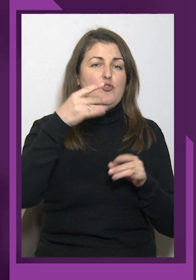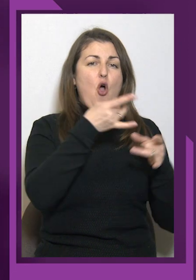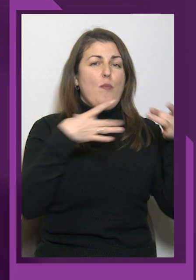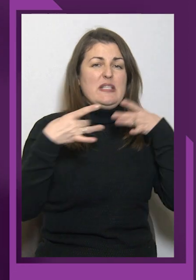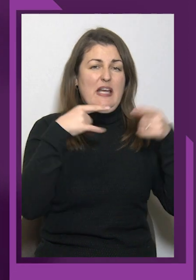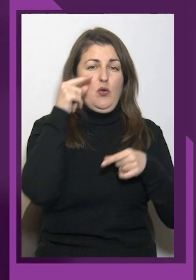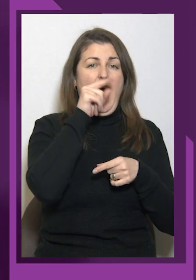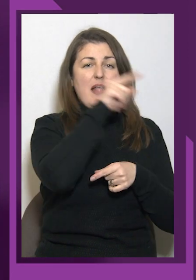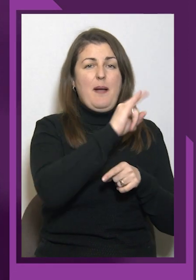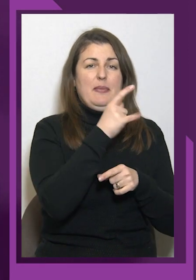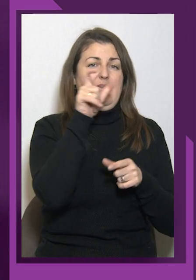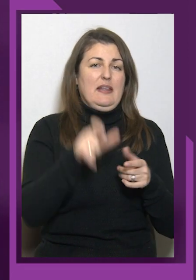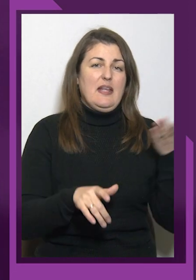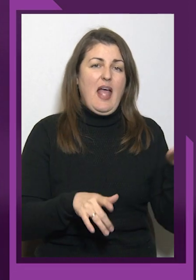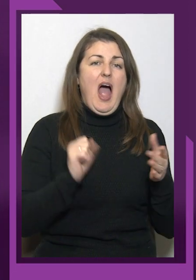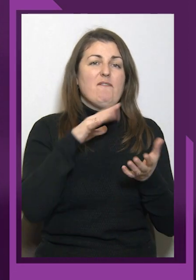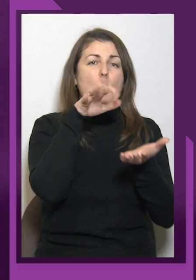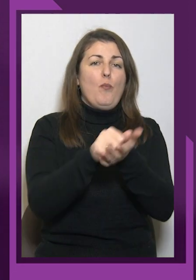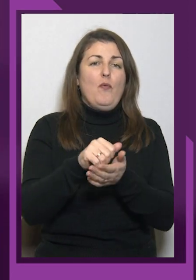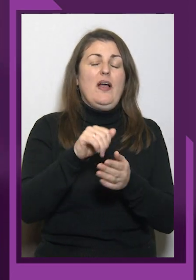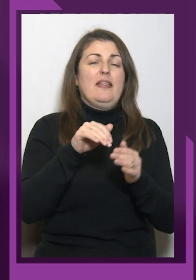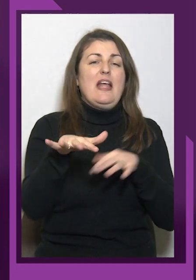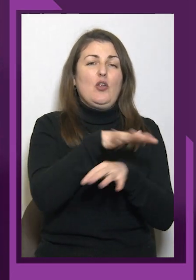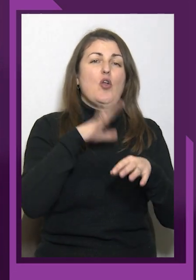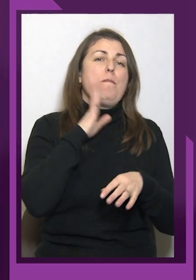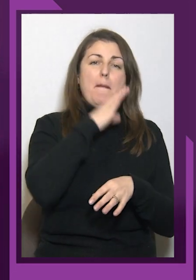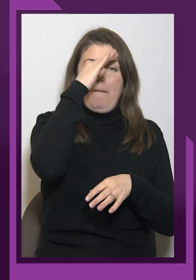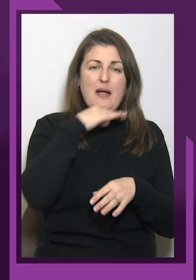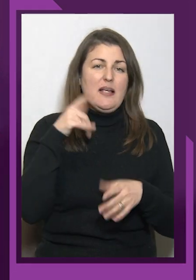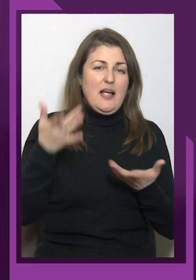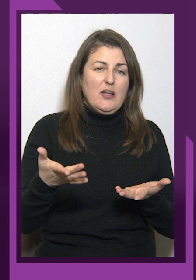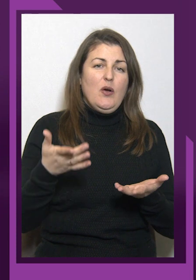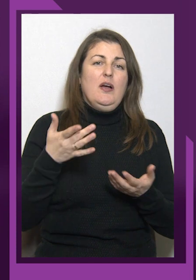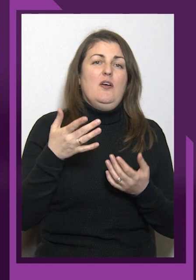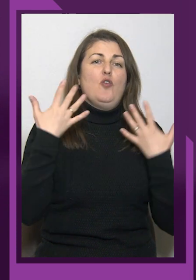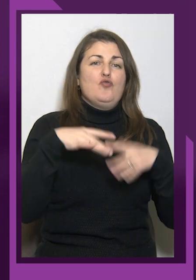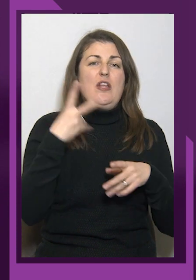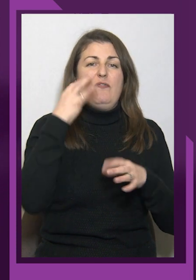батько, з котрими вже дві доби нема зв'язку. Як ви думаєте, як можна жати?